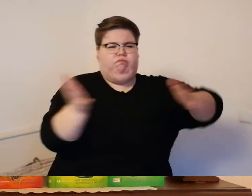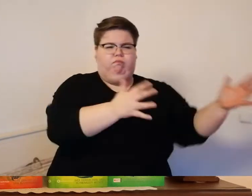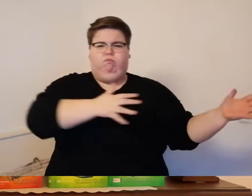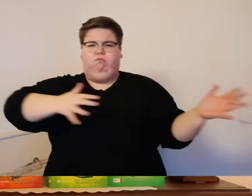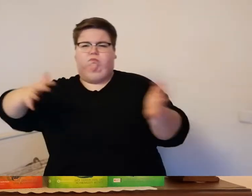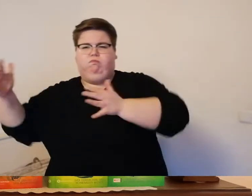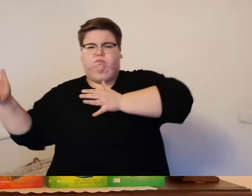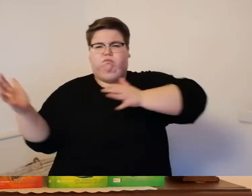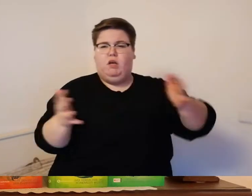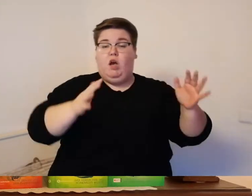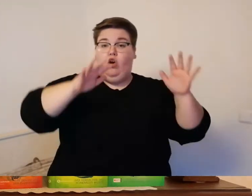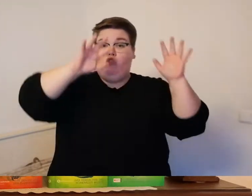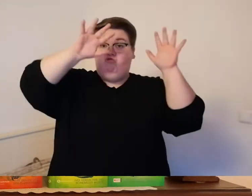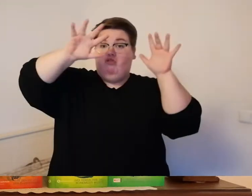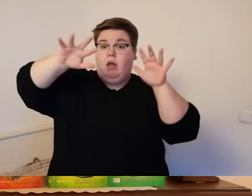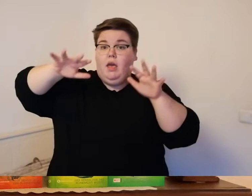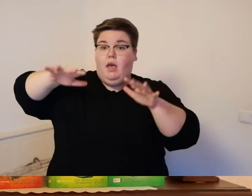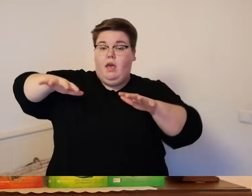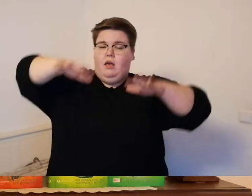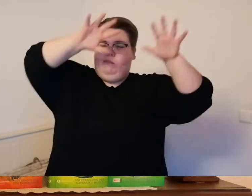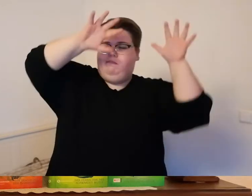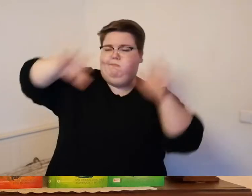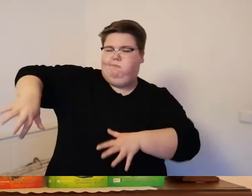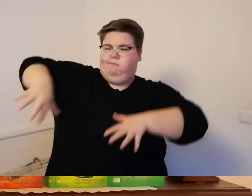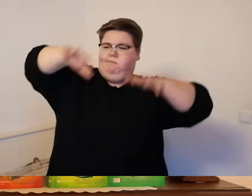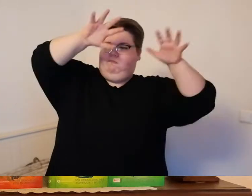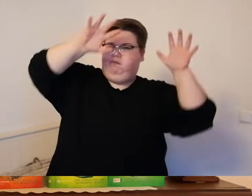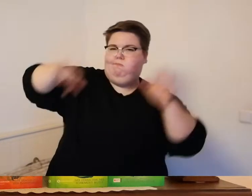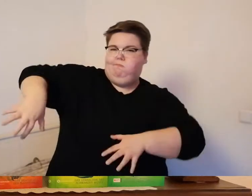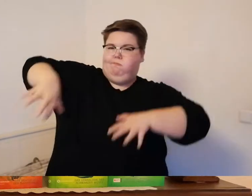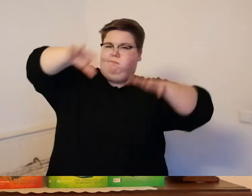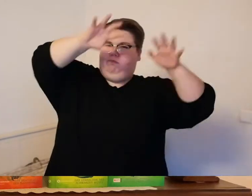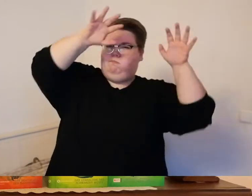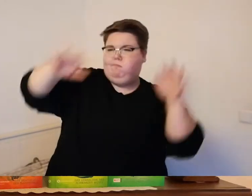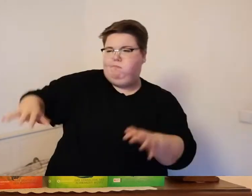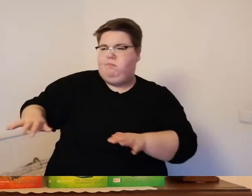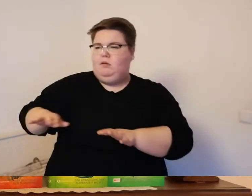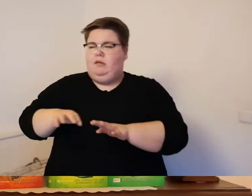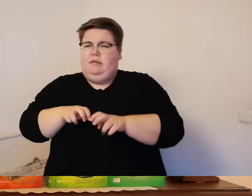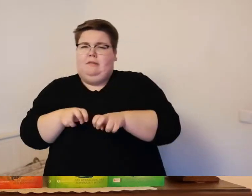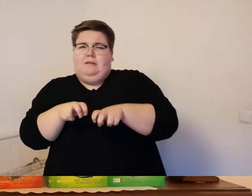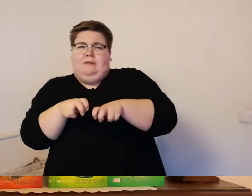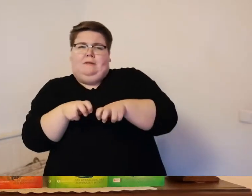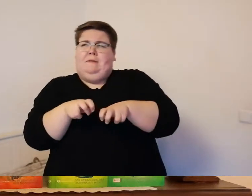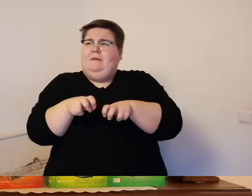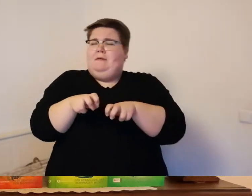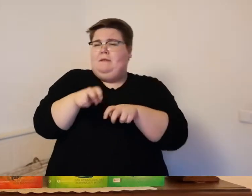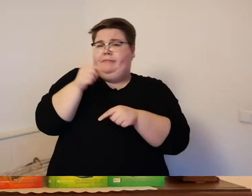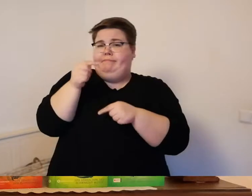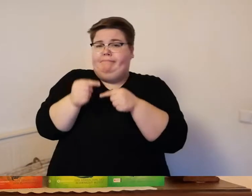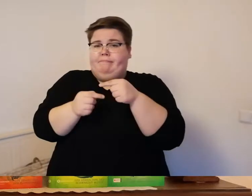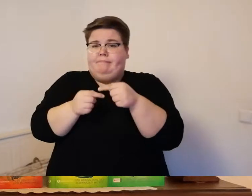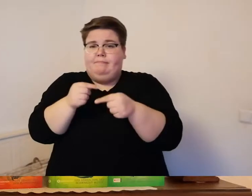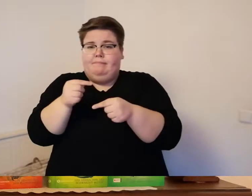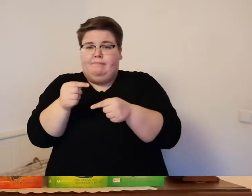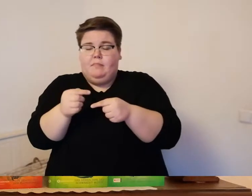die felswände immer steiler irgendwann blieb bengt stehen das schaffen wir nicht sagte er eric legte